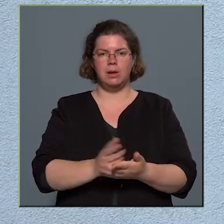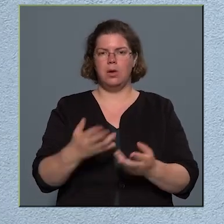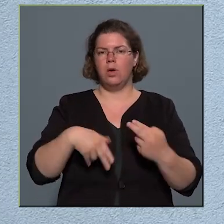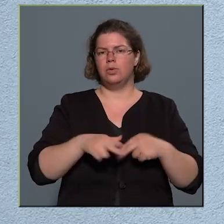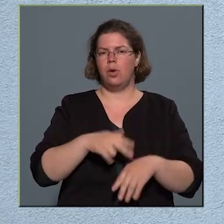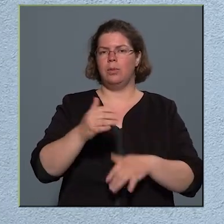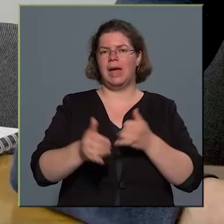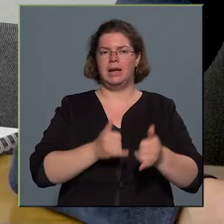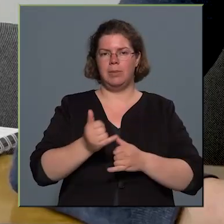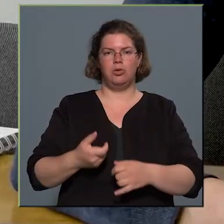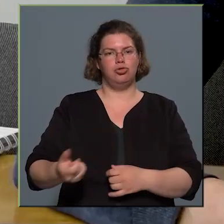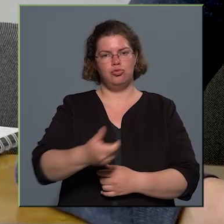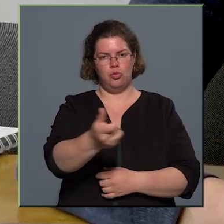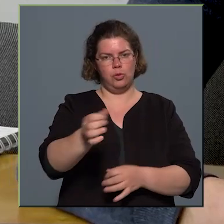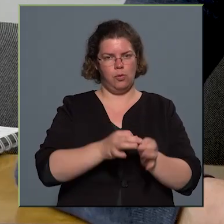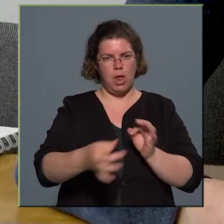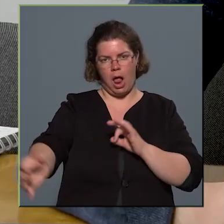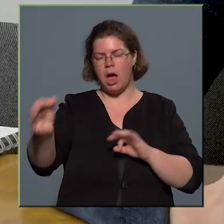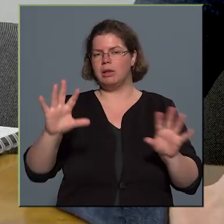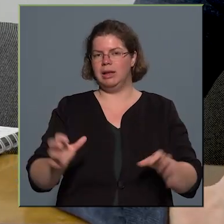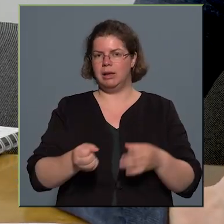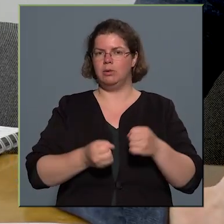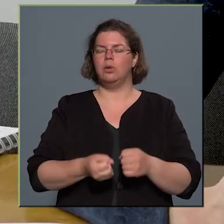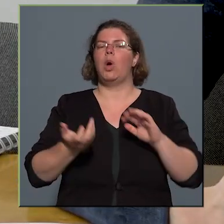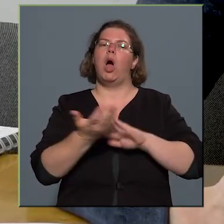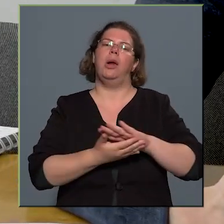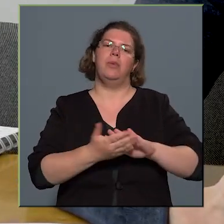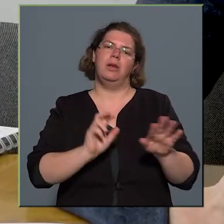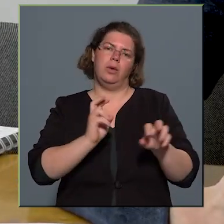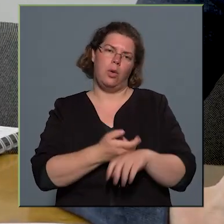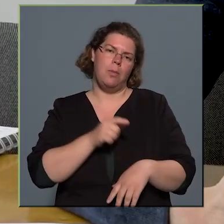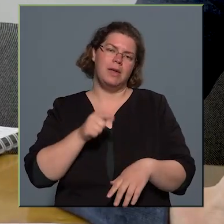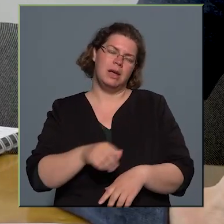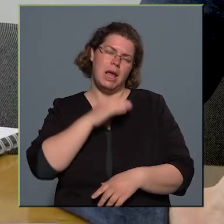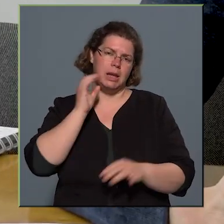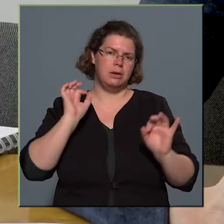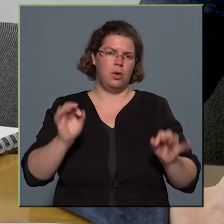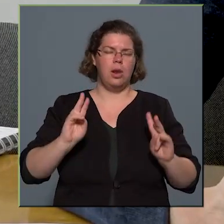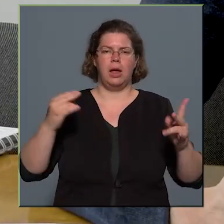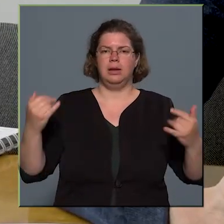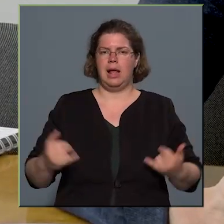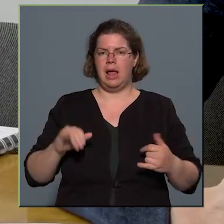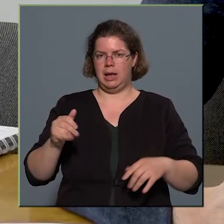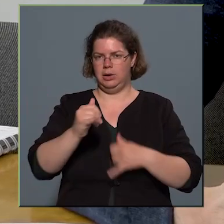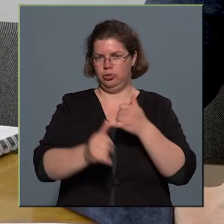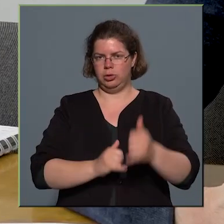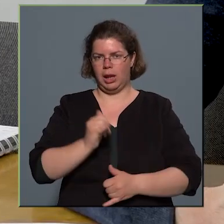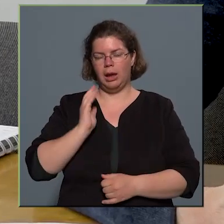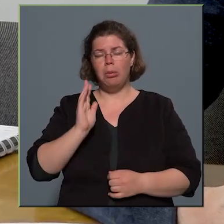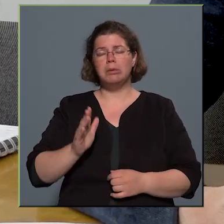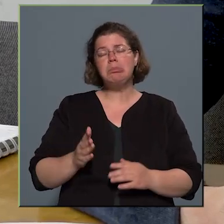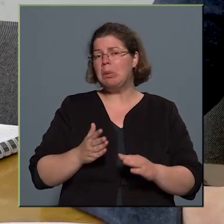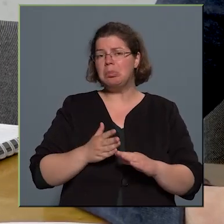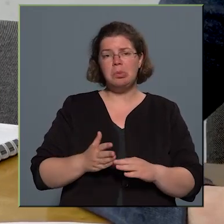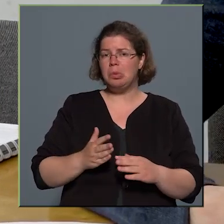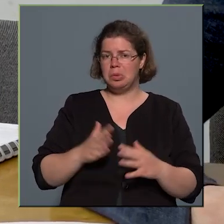hozunk létre. Alapvetően ugye Kőbányán elég jól lehet jelenleg is kerékpározni, nem túl nagy a